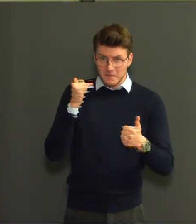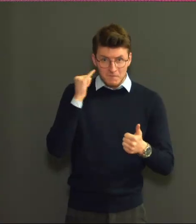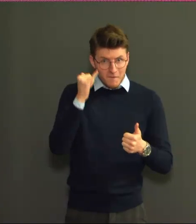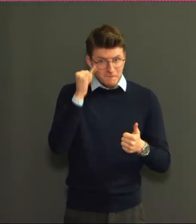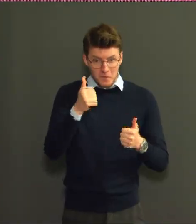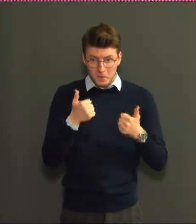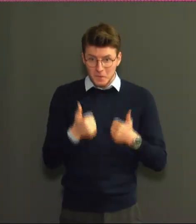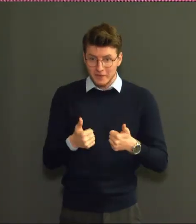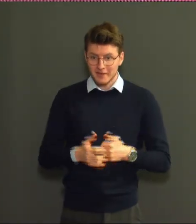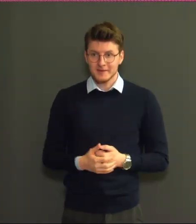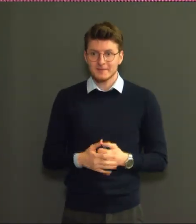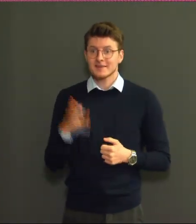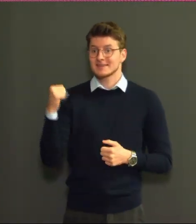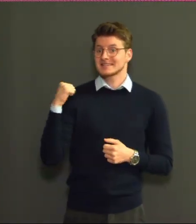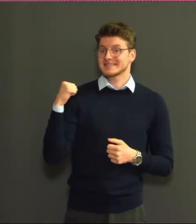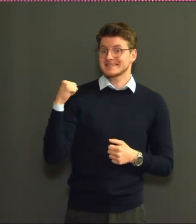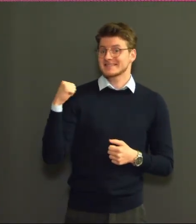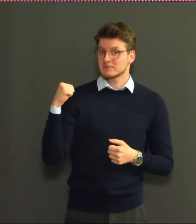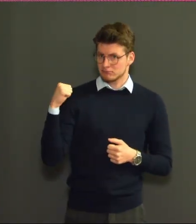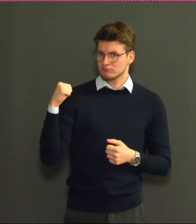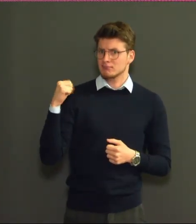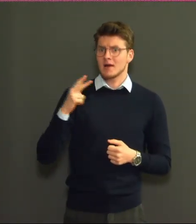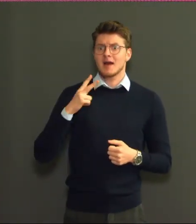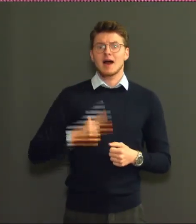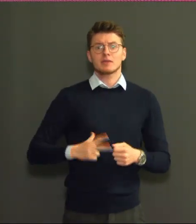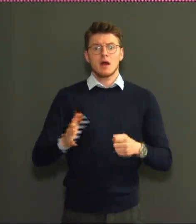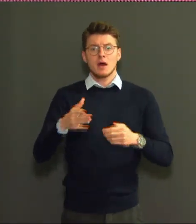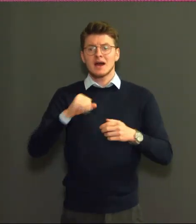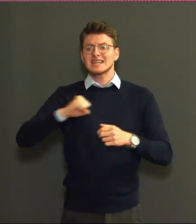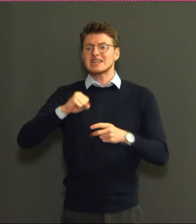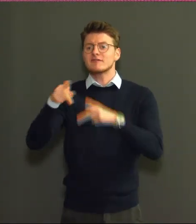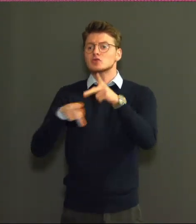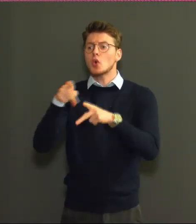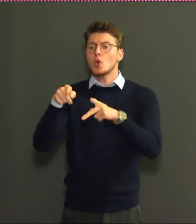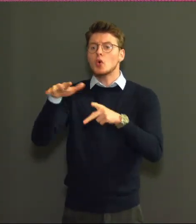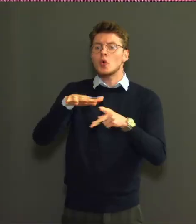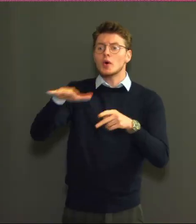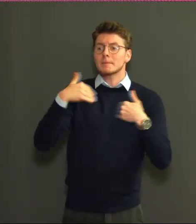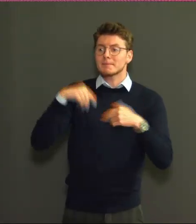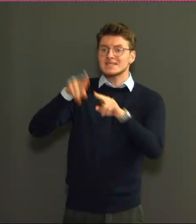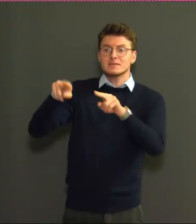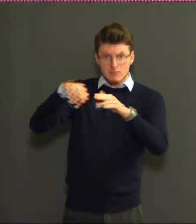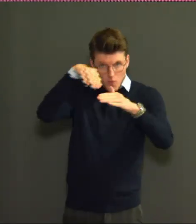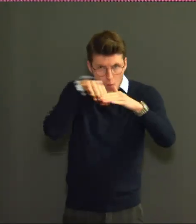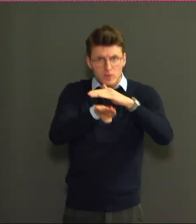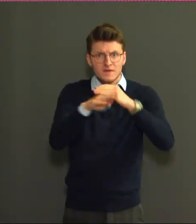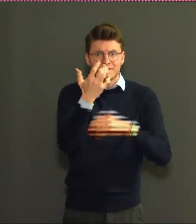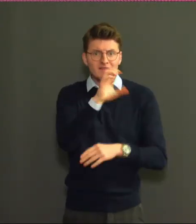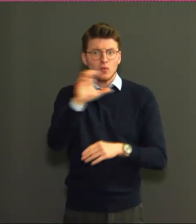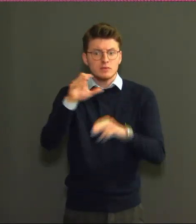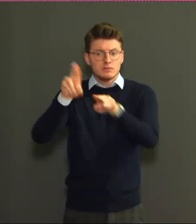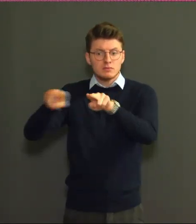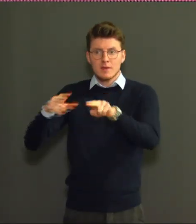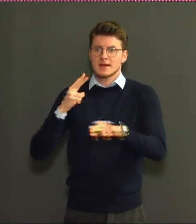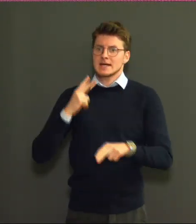Gisteren zijn we onder de grens van 500 patiënten op intensieve zorgen gedoken. En dat is